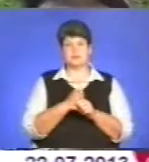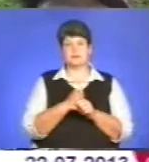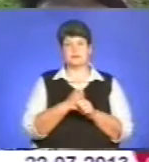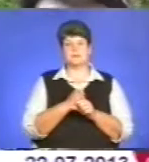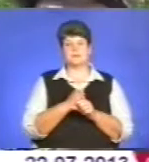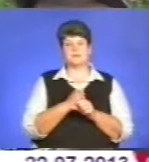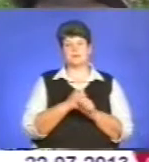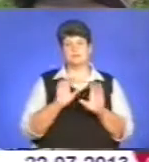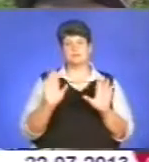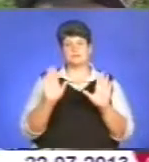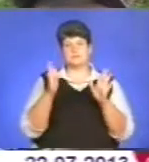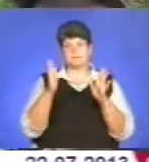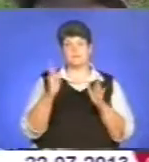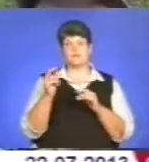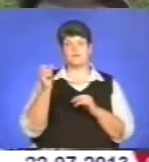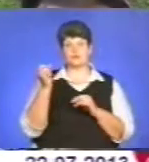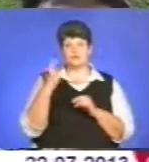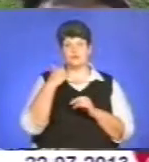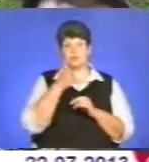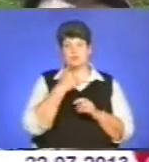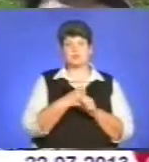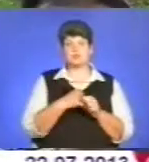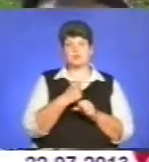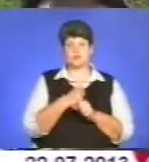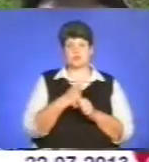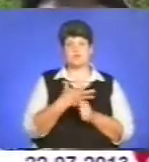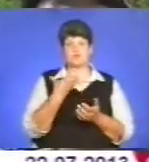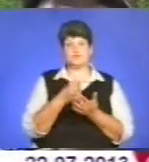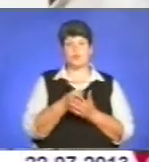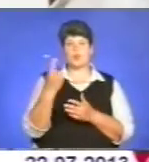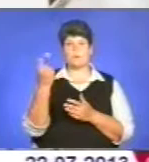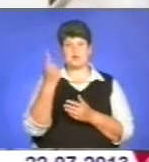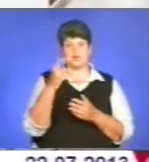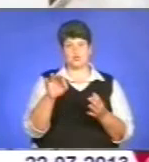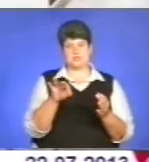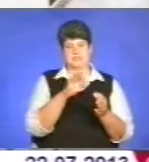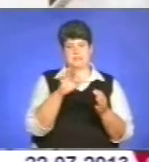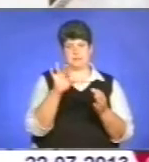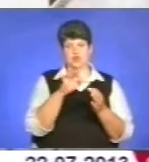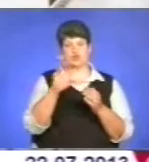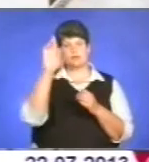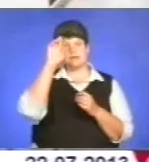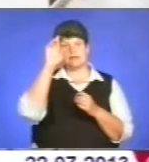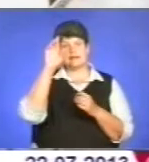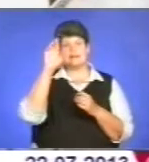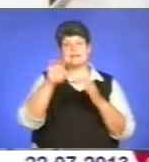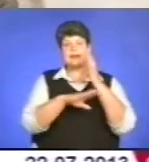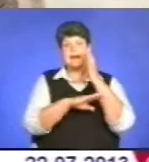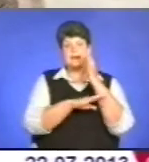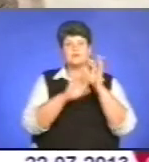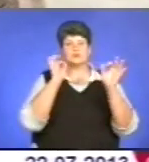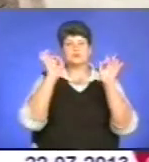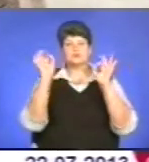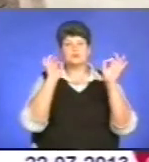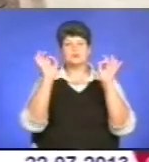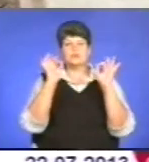прийшло мені, то я вже в 11-му році зробив свою першу скрипку. Щоб дерево зазвучало у скрипці, потрібно, щоб воно